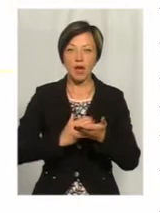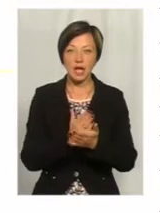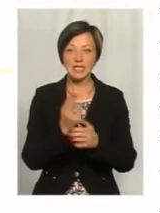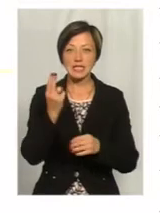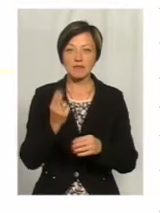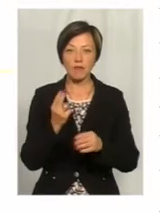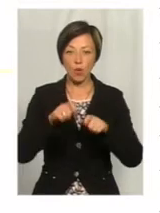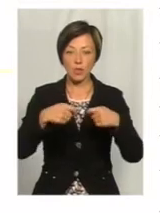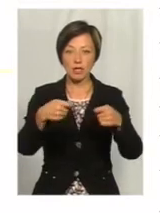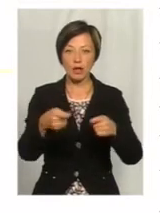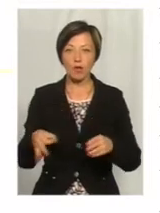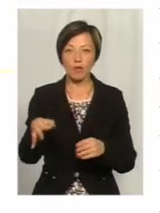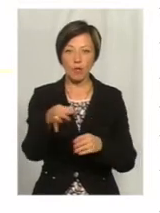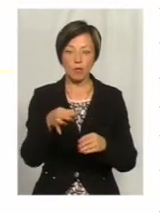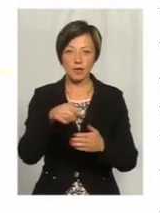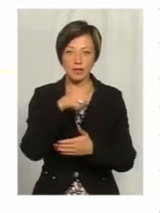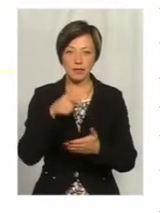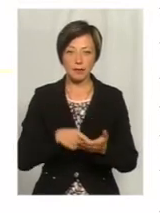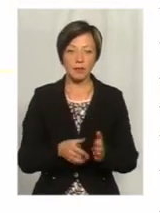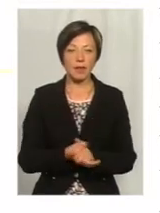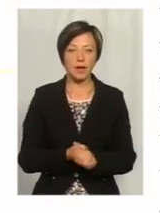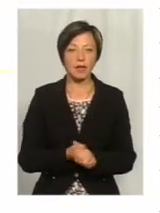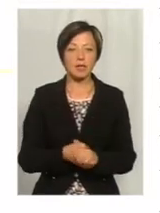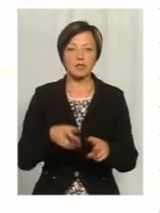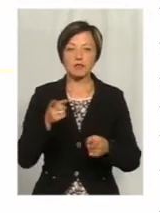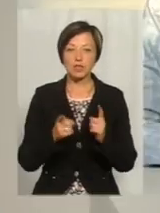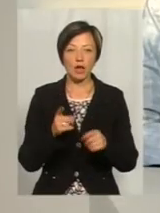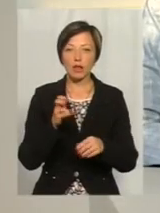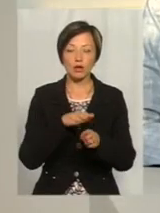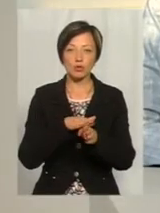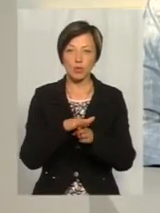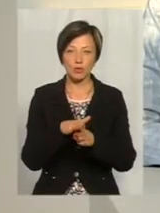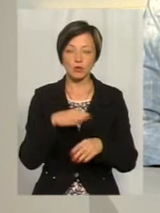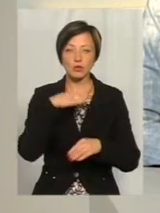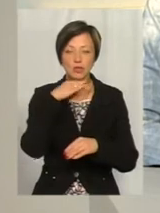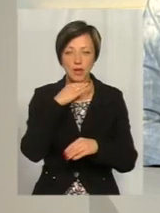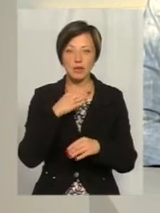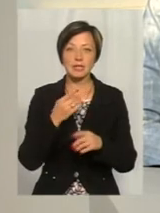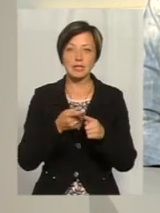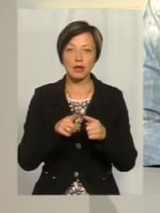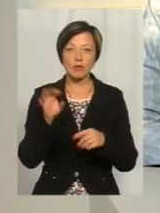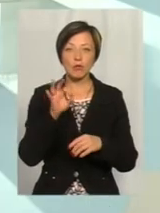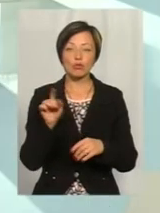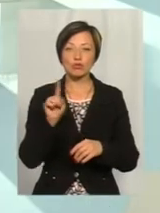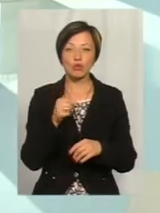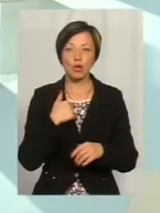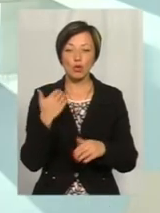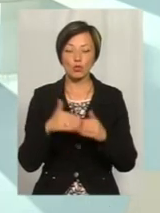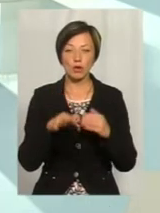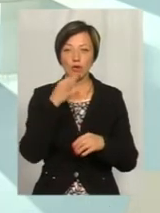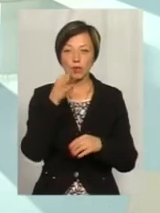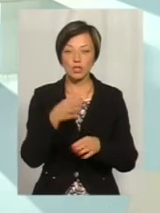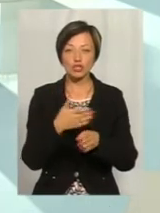в усій області? Оцих чотирьох. Ну, звичайно, напевно, не зовсім достатньо. Те, про що я вже говорила. У нас